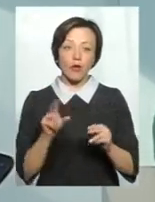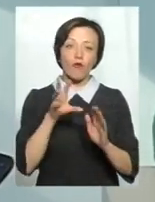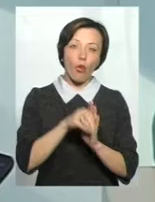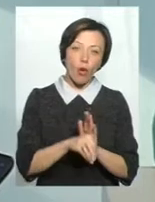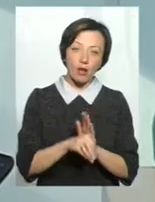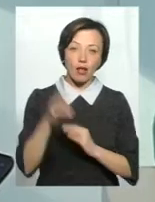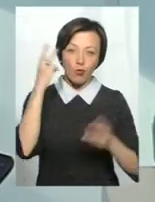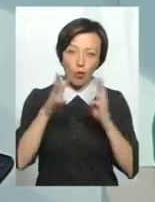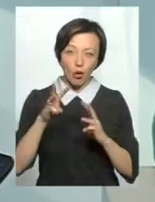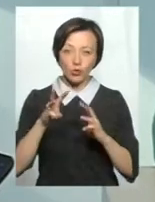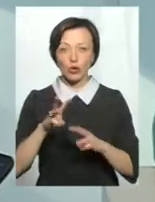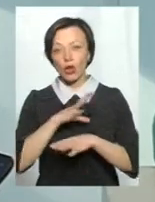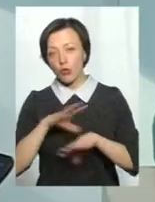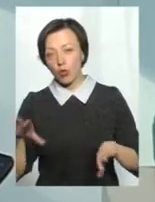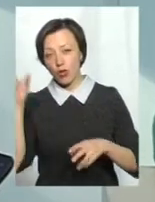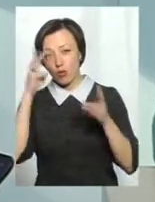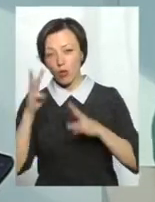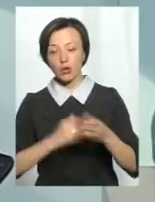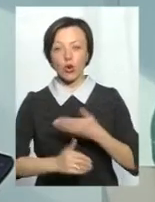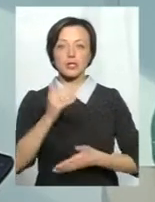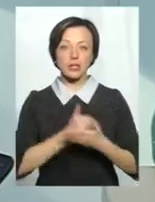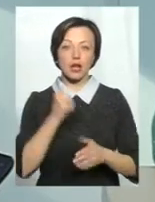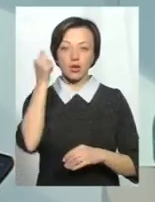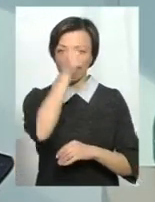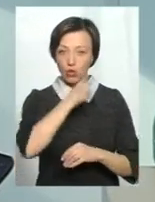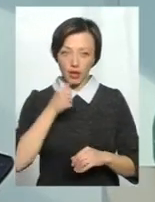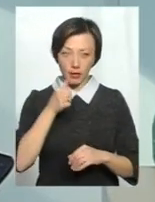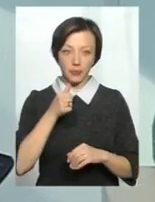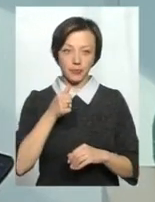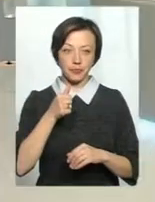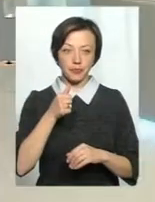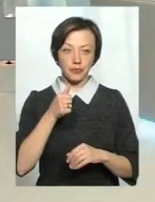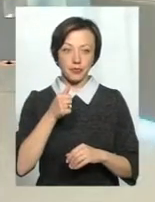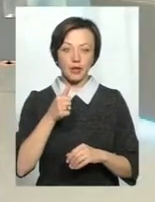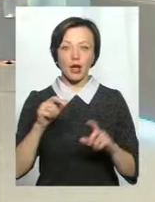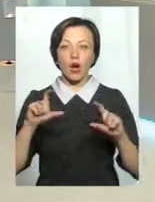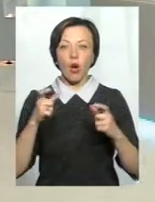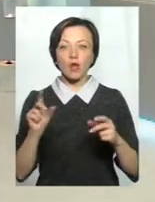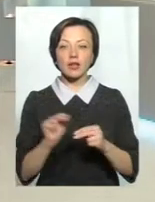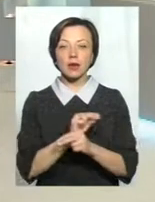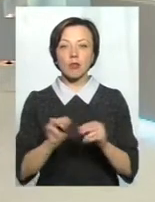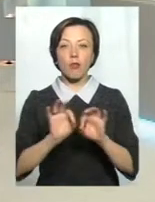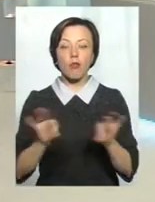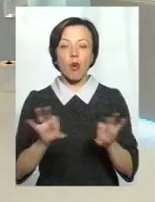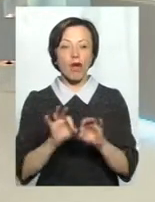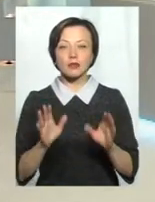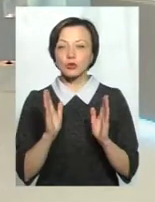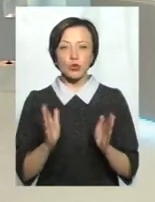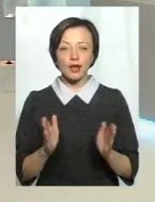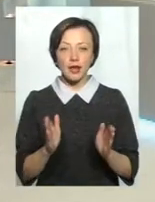виходила. Лише за останні роки голкотерапію пояснюють не тільки